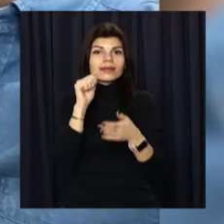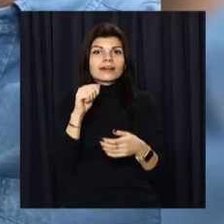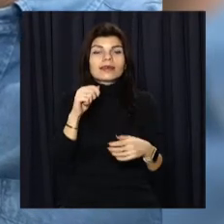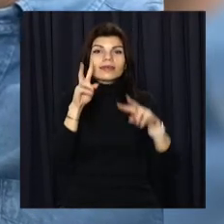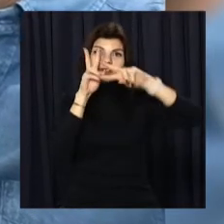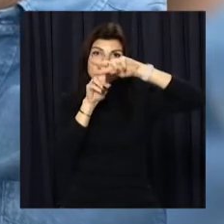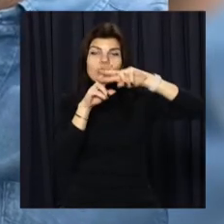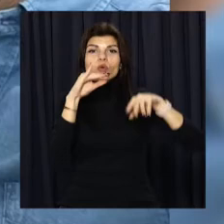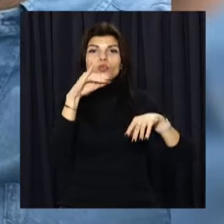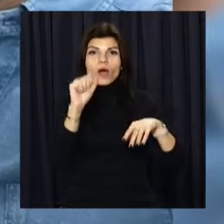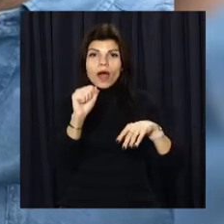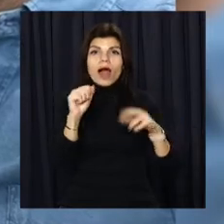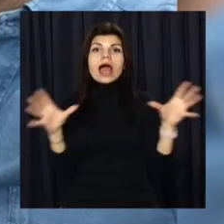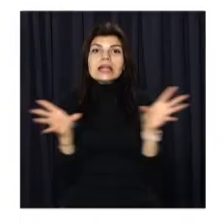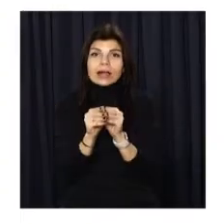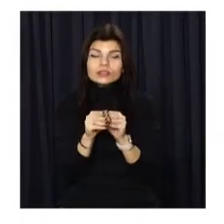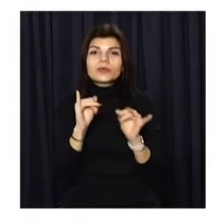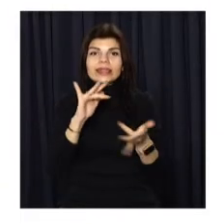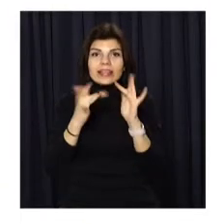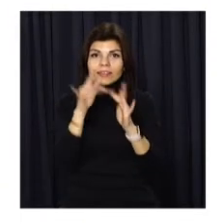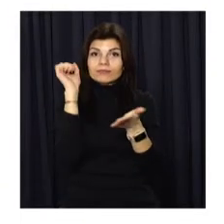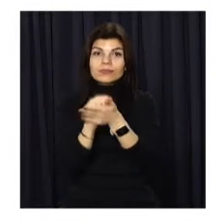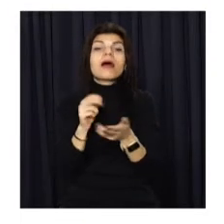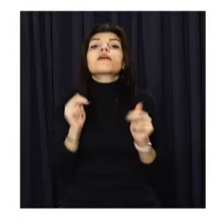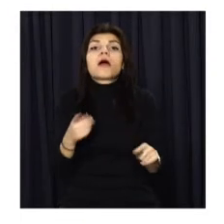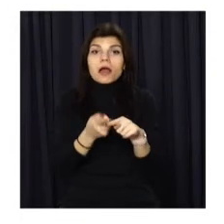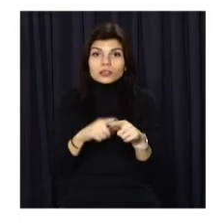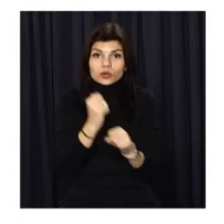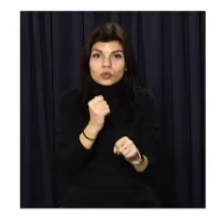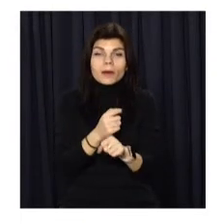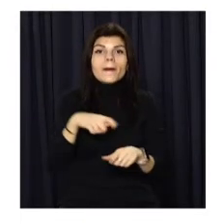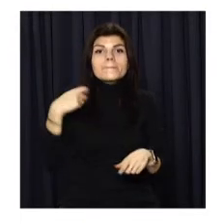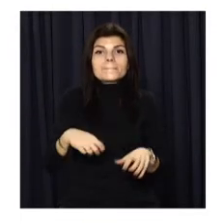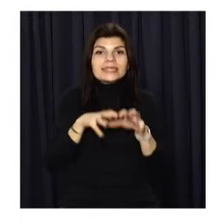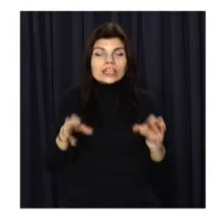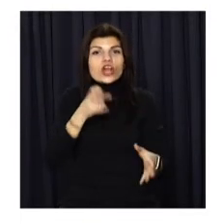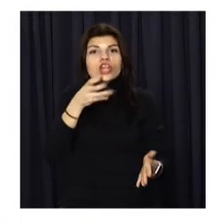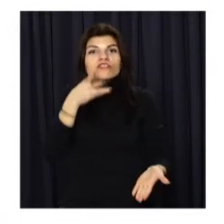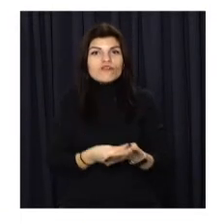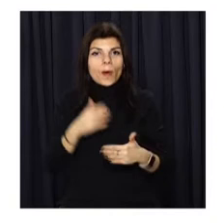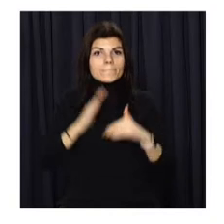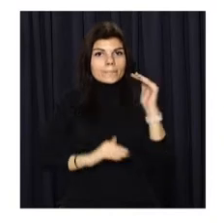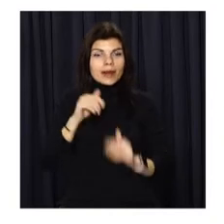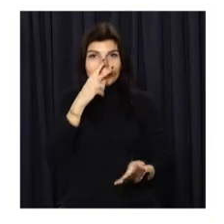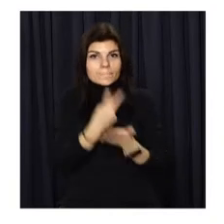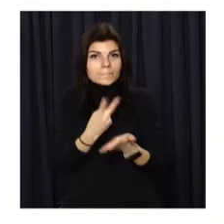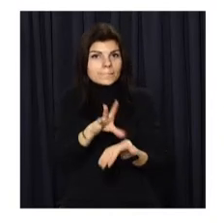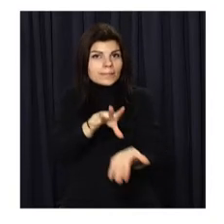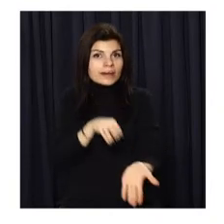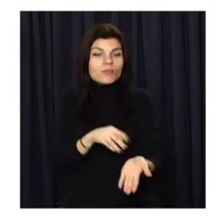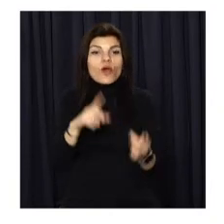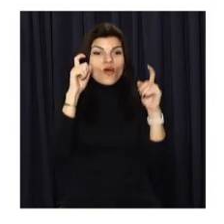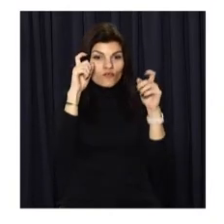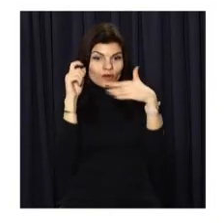«ЮАРАЗОМ» та опублікувати в соцмережах. Як це робити, президент показав на власному прикладі. Під фото